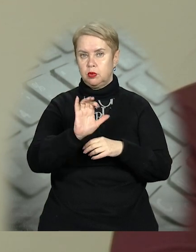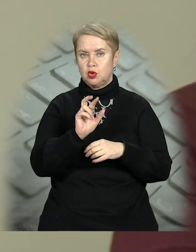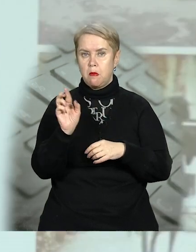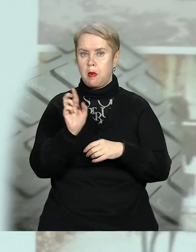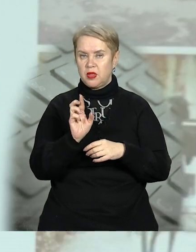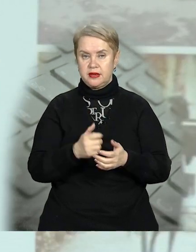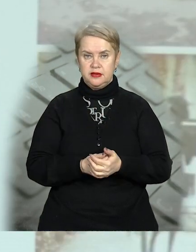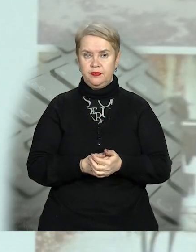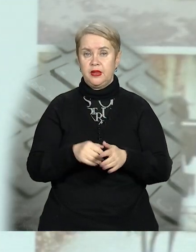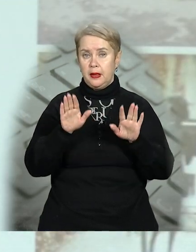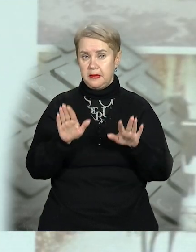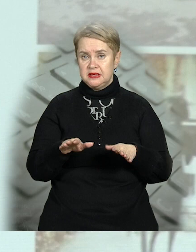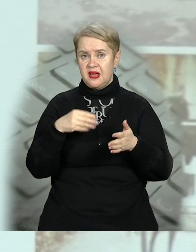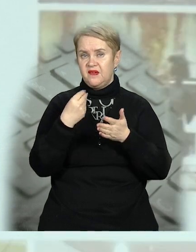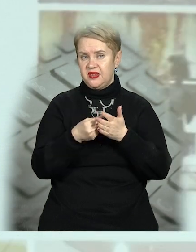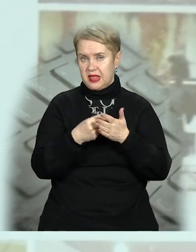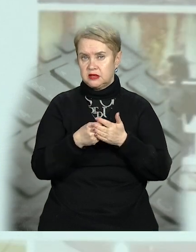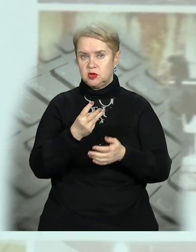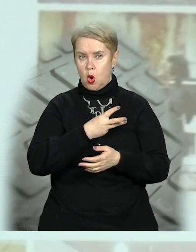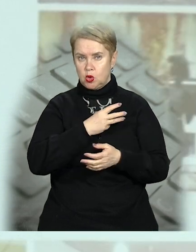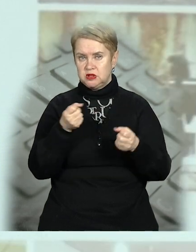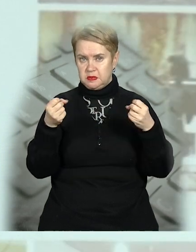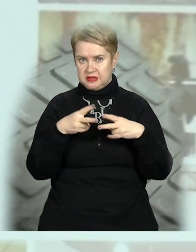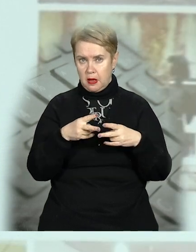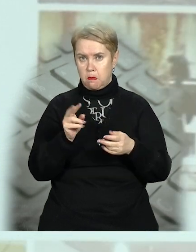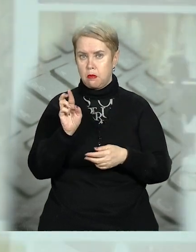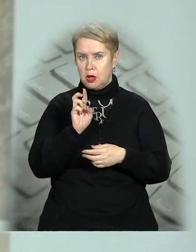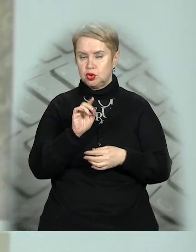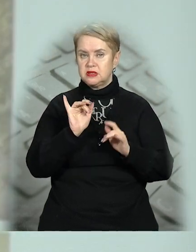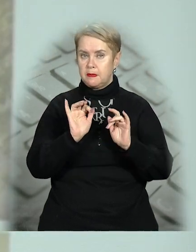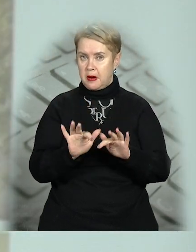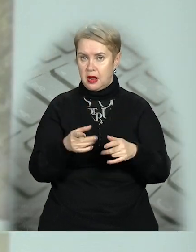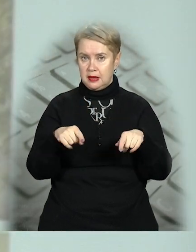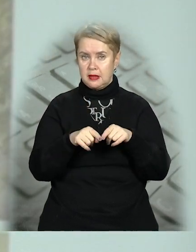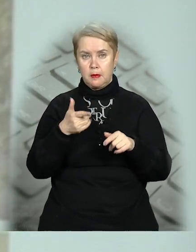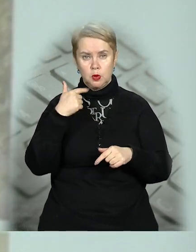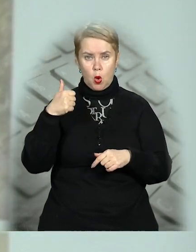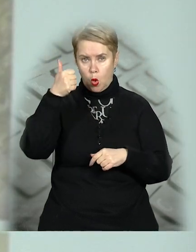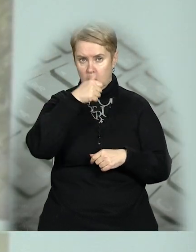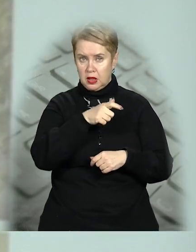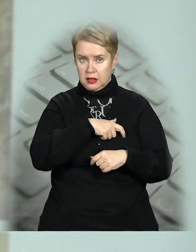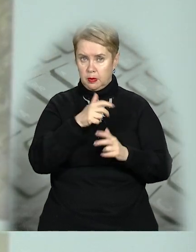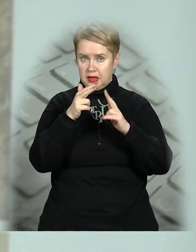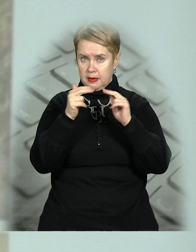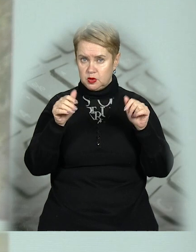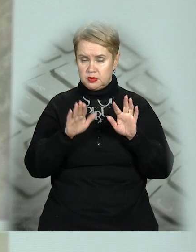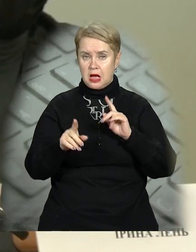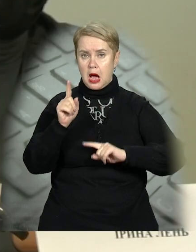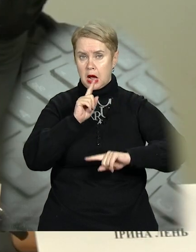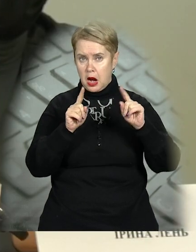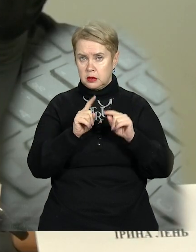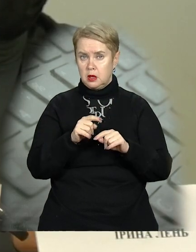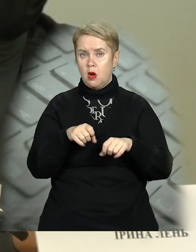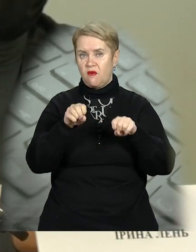бібліотеки. Місто фінансово заохочує спеціалістів бібліотечної справи. Так минулого року депутати Дніпровської міської ради